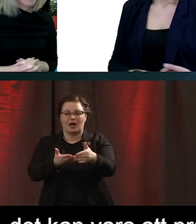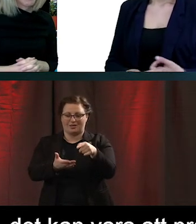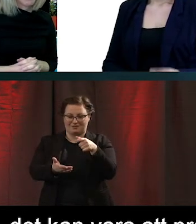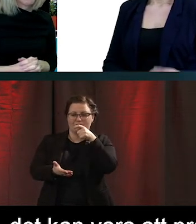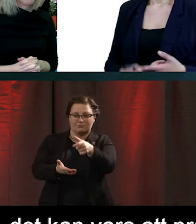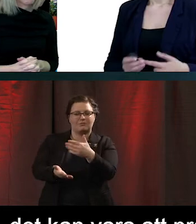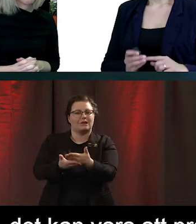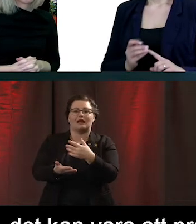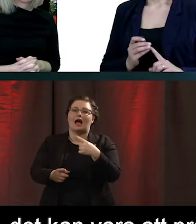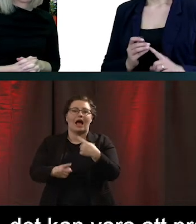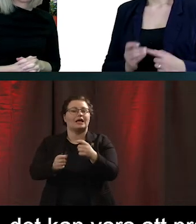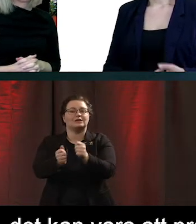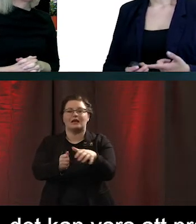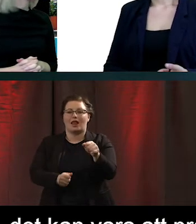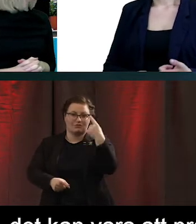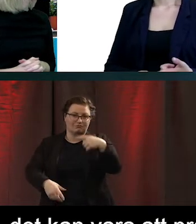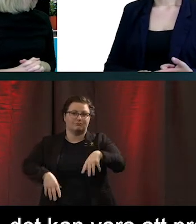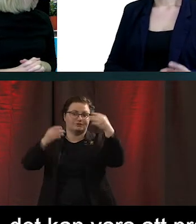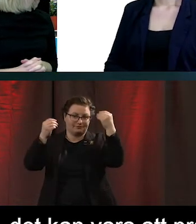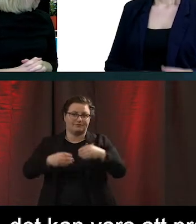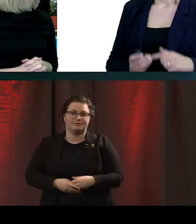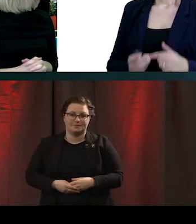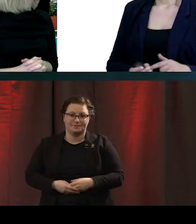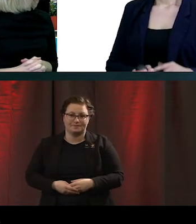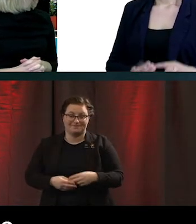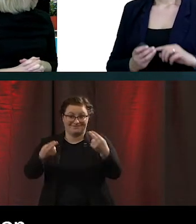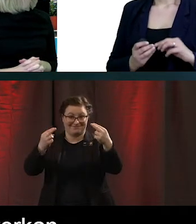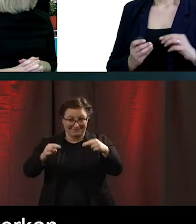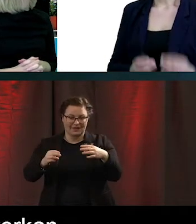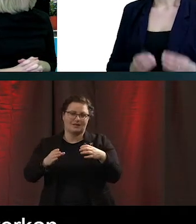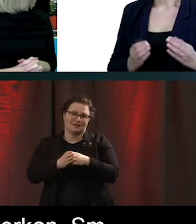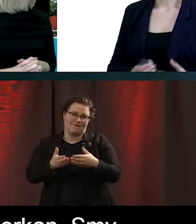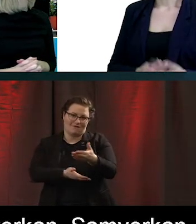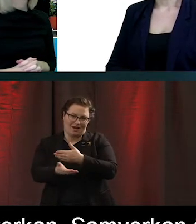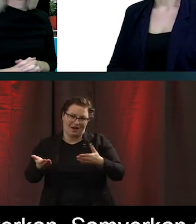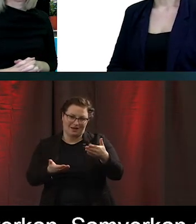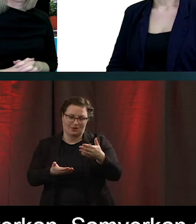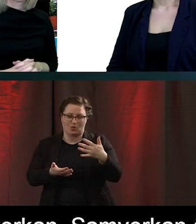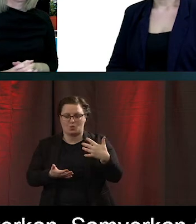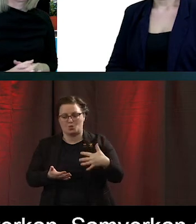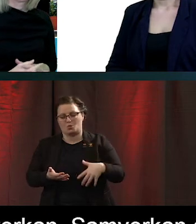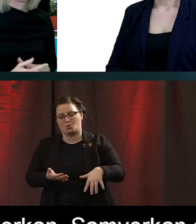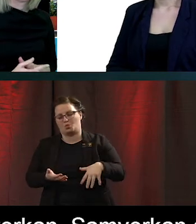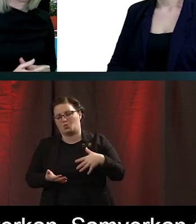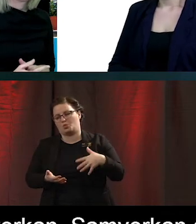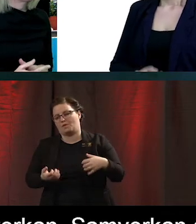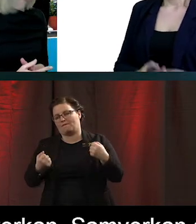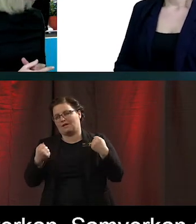Nästa grej är samverkan. Samverkan är A och O i digitalisering.